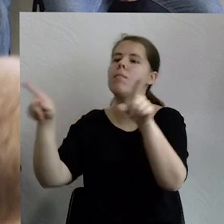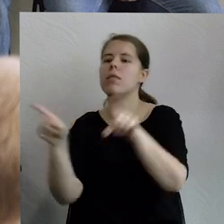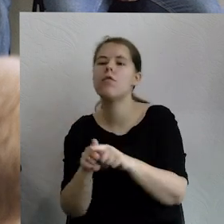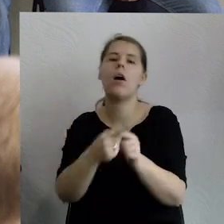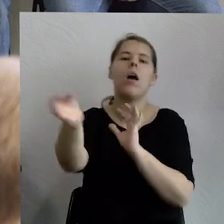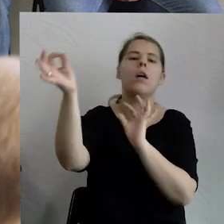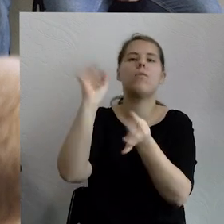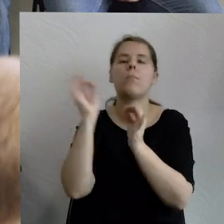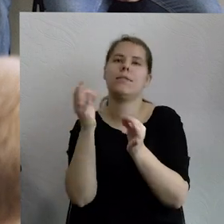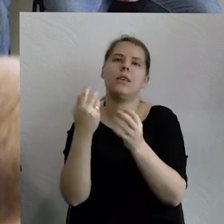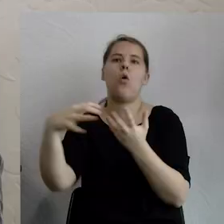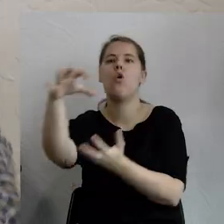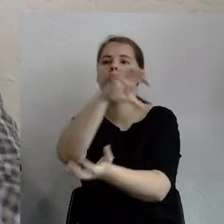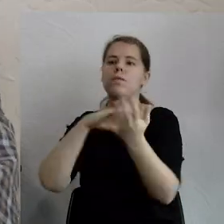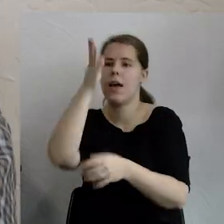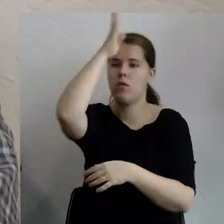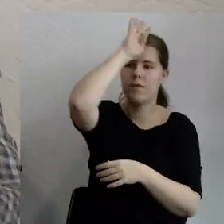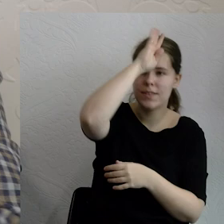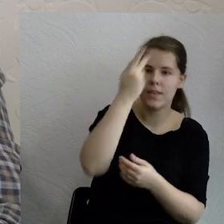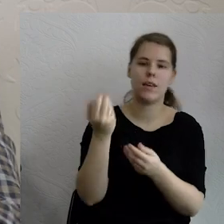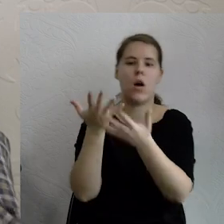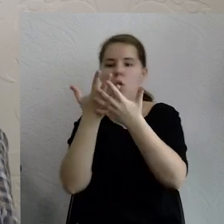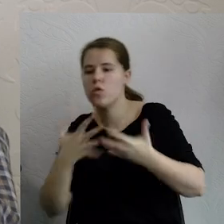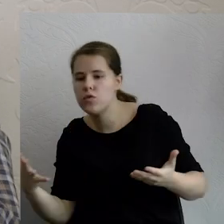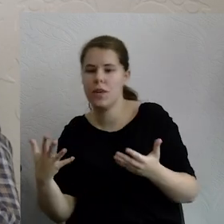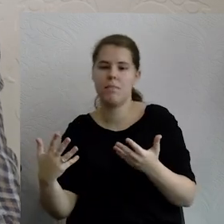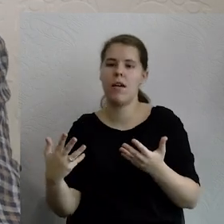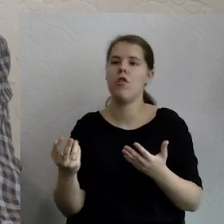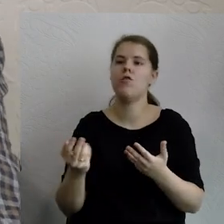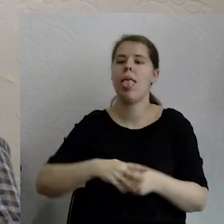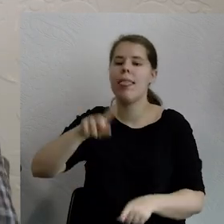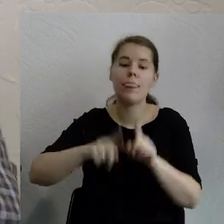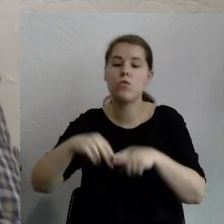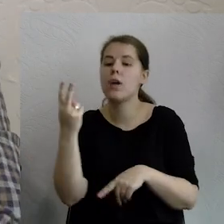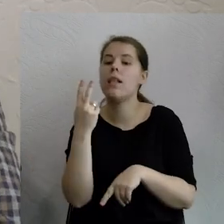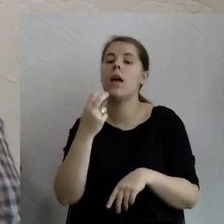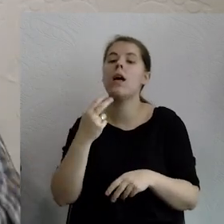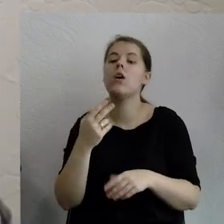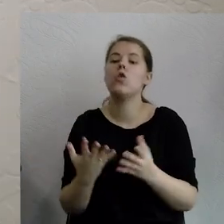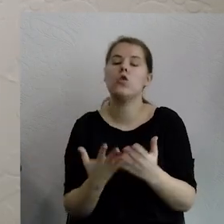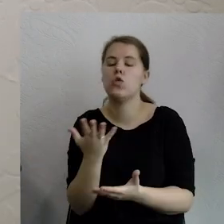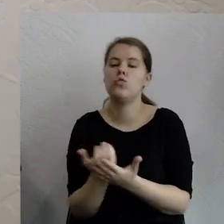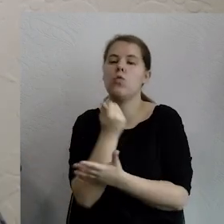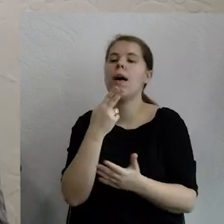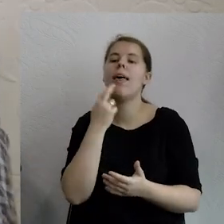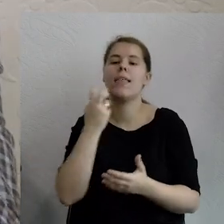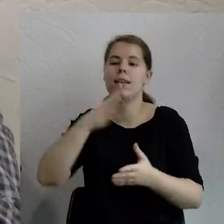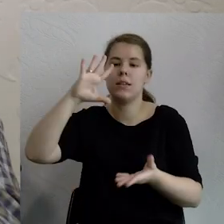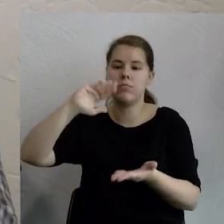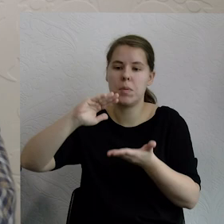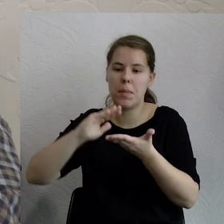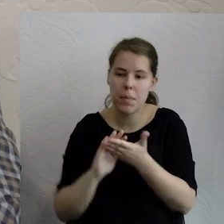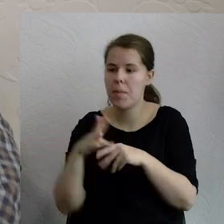zasobów energii i tak dalej. że ten model w rzeczywistości pozwoli nam, mimo niechęci tu niektórych do liczb, ale jednak